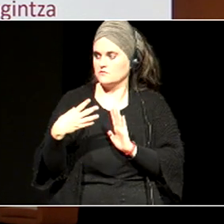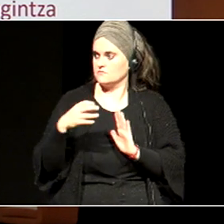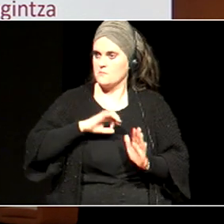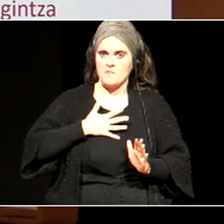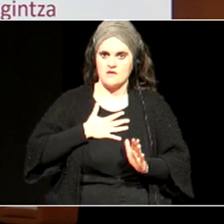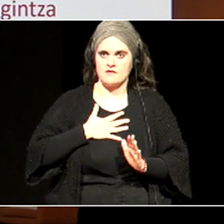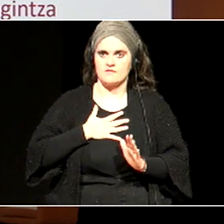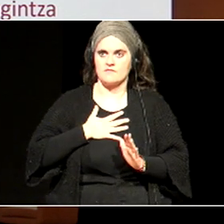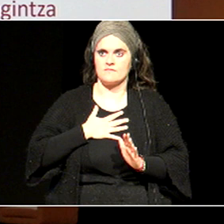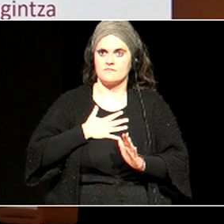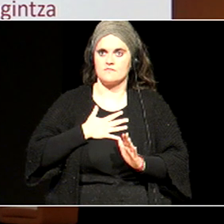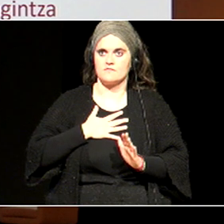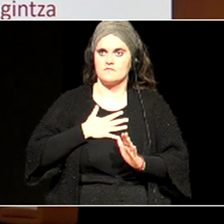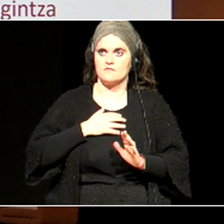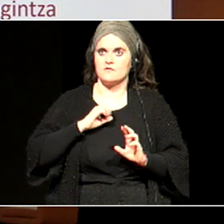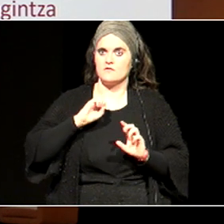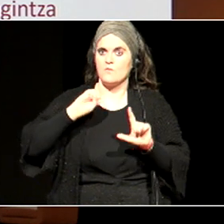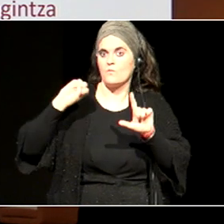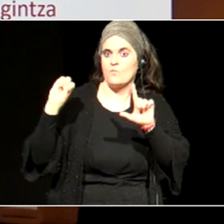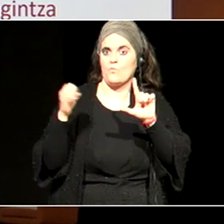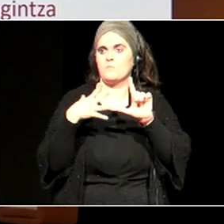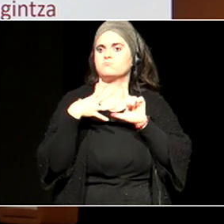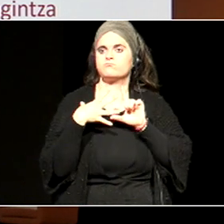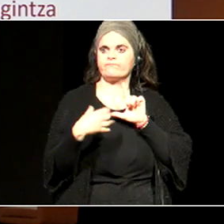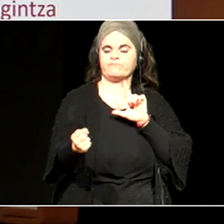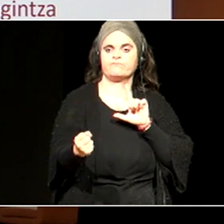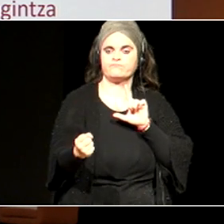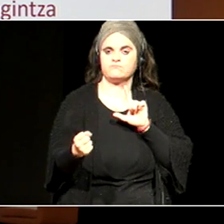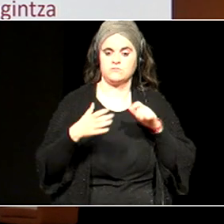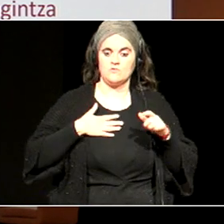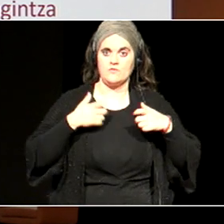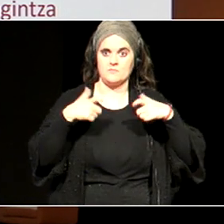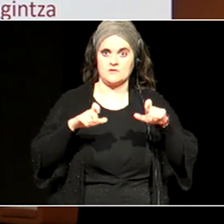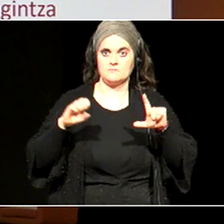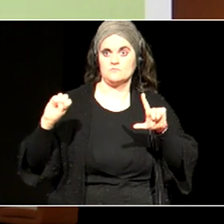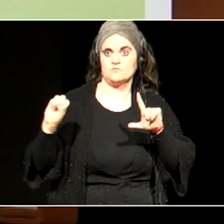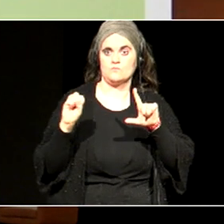bertan, suposatzen dut, web, departamentuko web horrian.